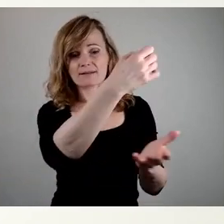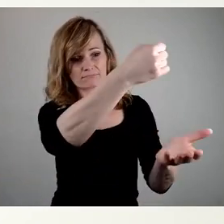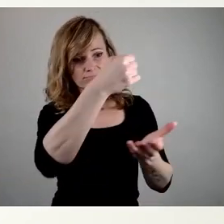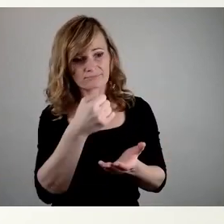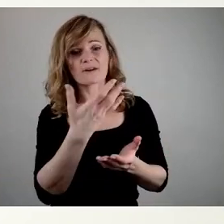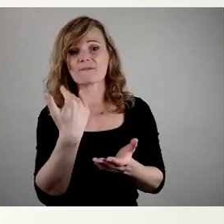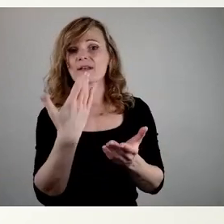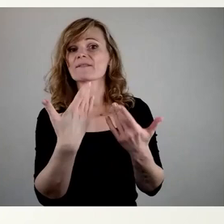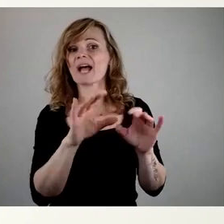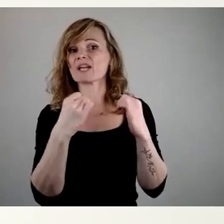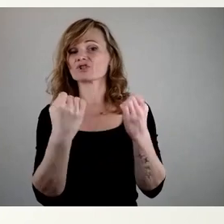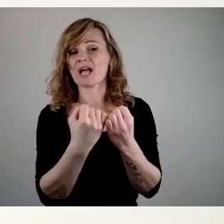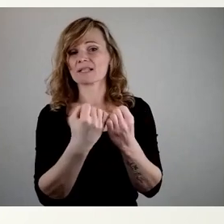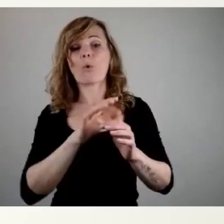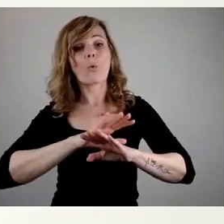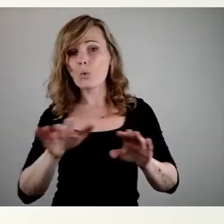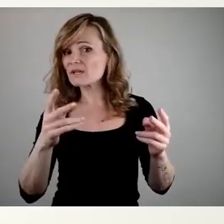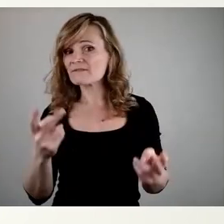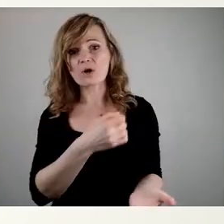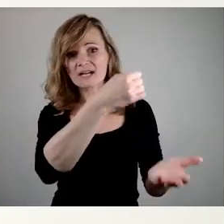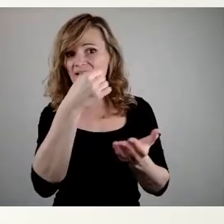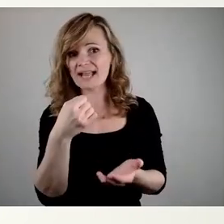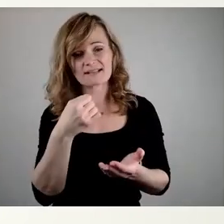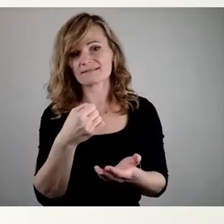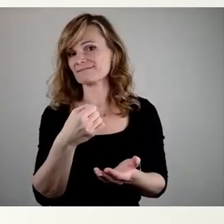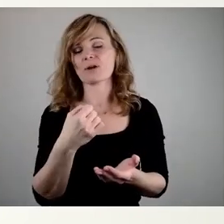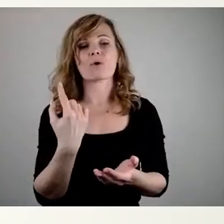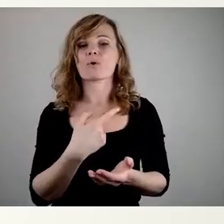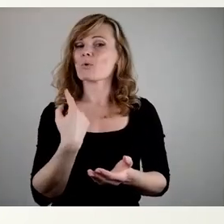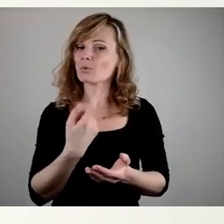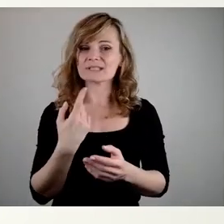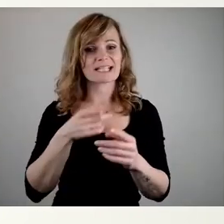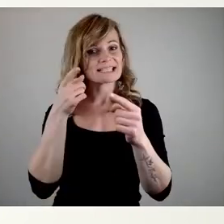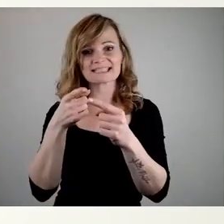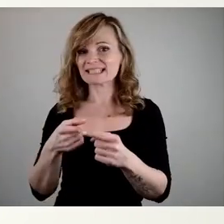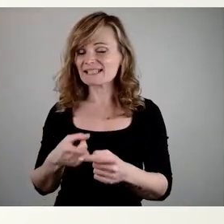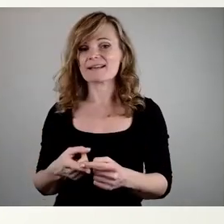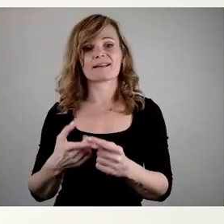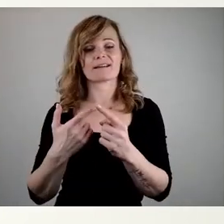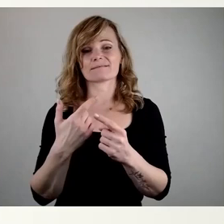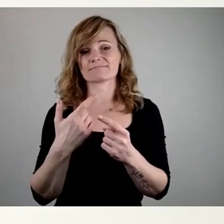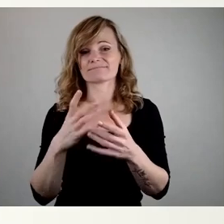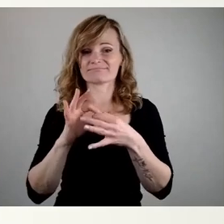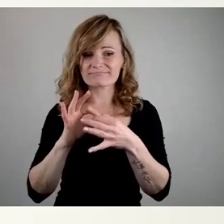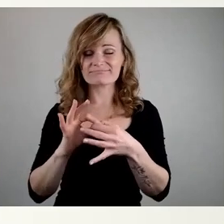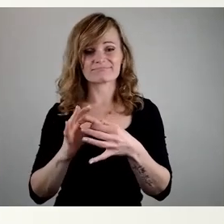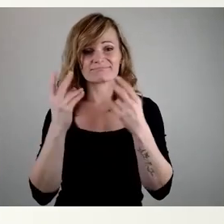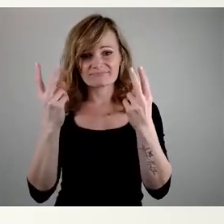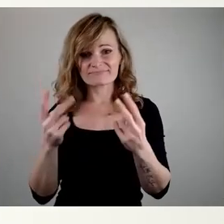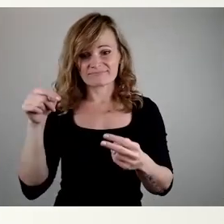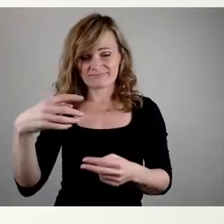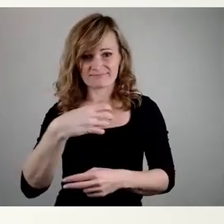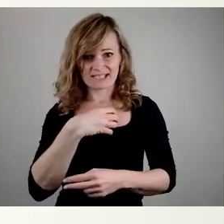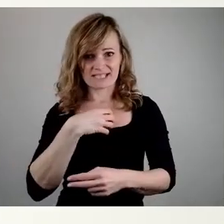Ohne die Fördergelder des Freistaates werden wir unsere ambitionierten Ziele bzw. die Notwendigkeiten, die wir hier in Dresden haben, nicht